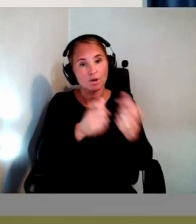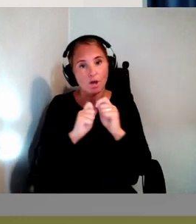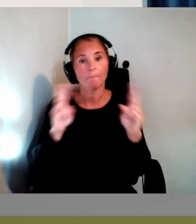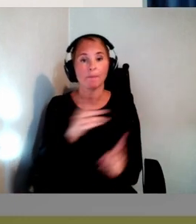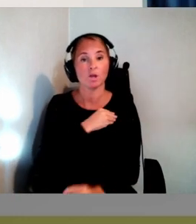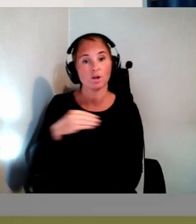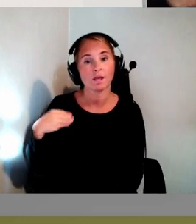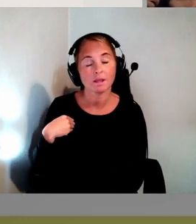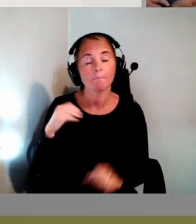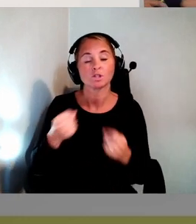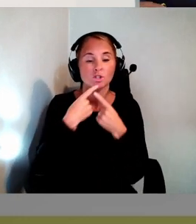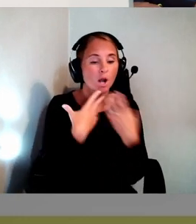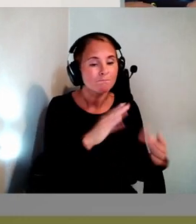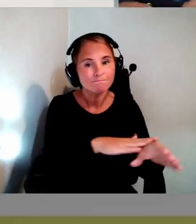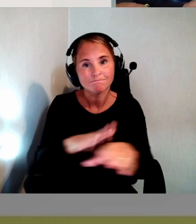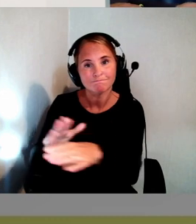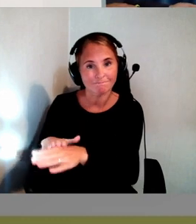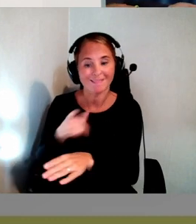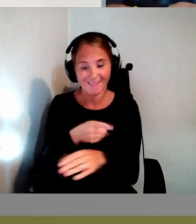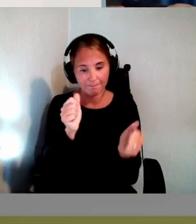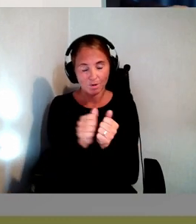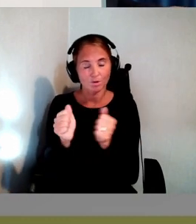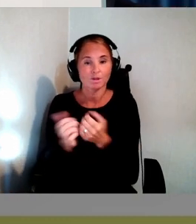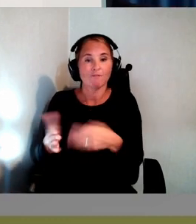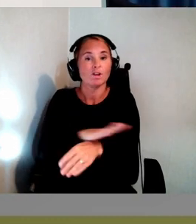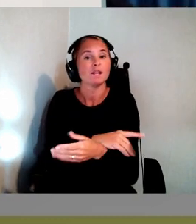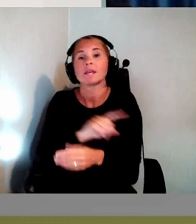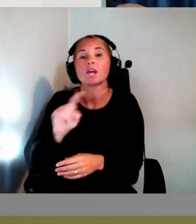Att vi har kommit fram till att den här produkten uppfyller inte kraven.